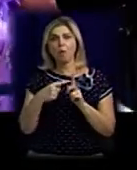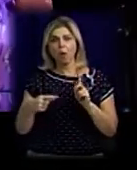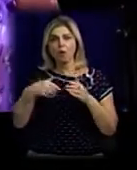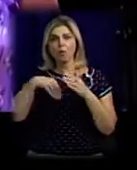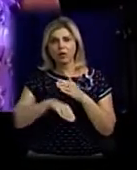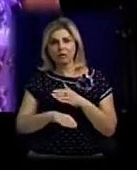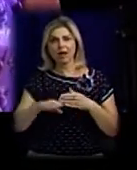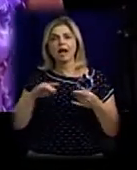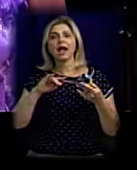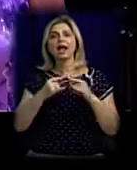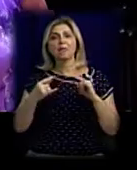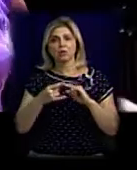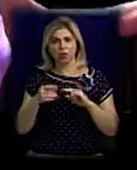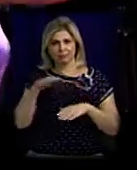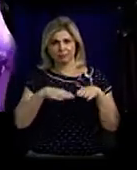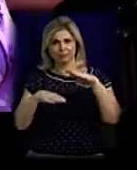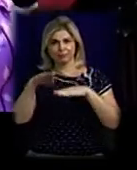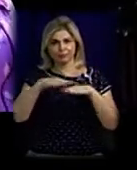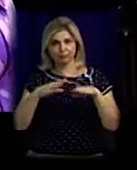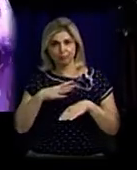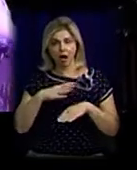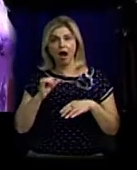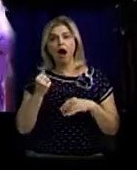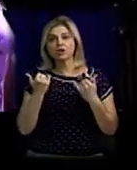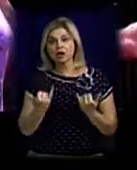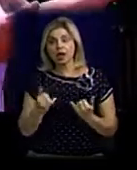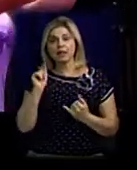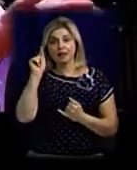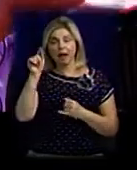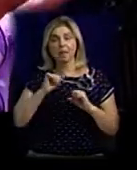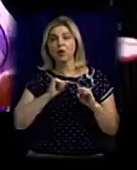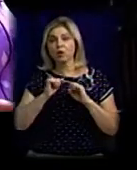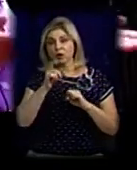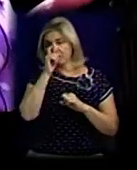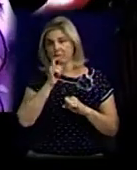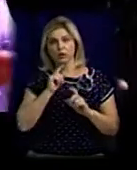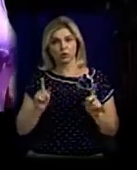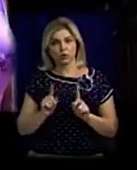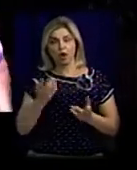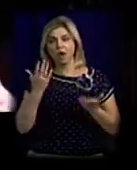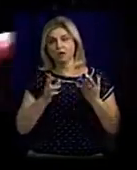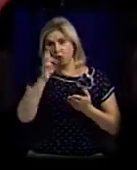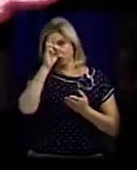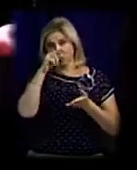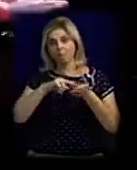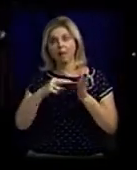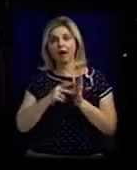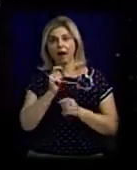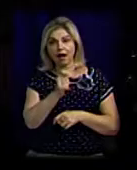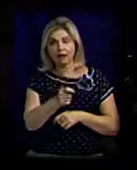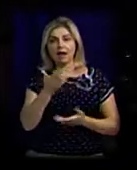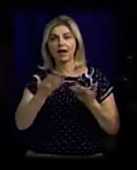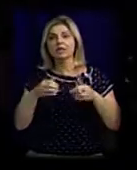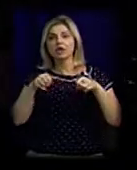силикатним кирпичом обложеним. А зараз вони там щось керують, непонятно чого. Якщо государство дало план, якщо вирішили,